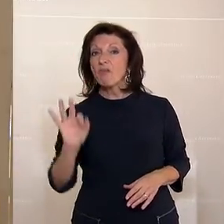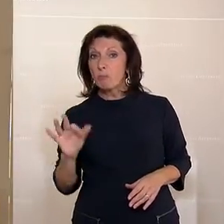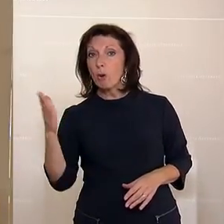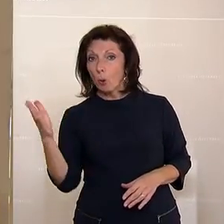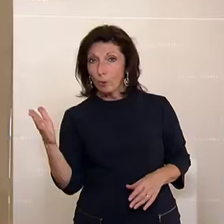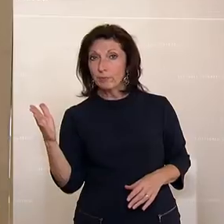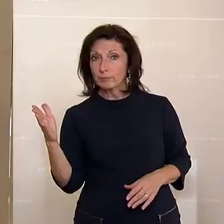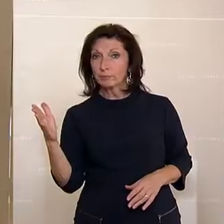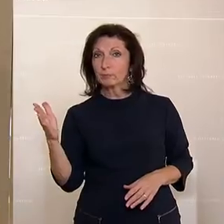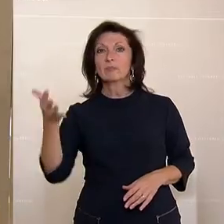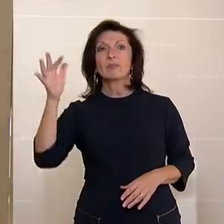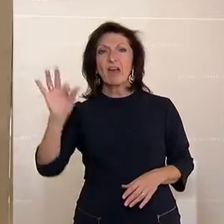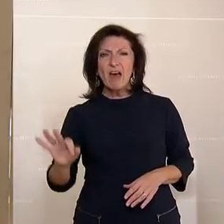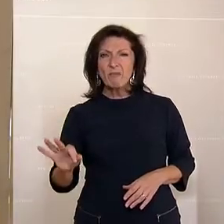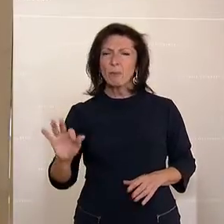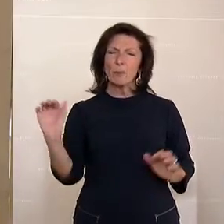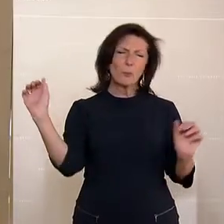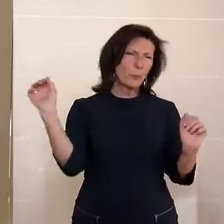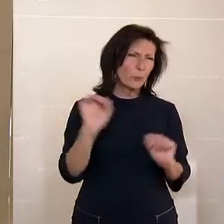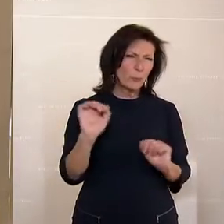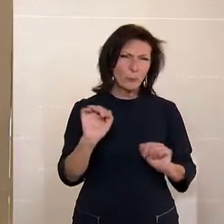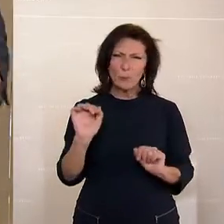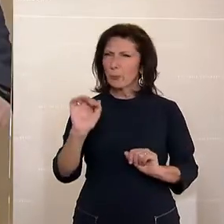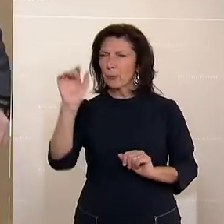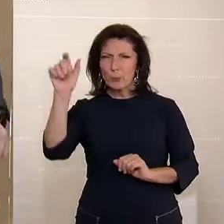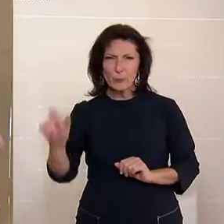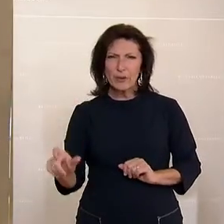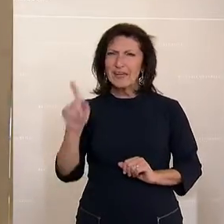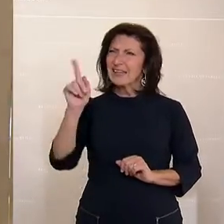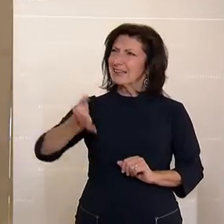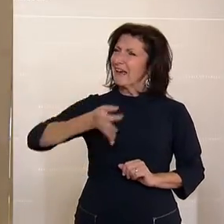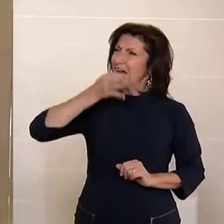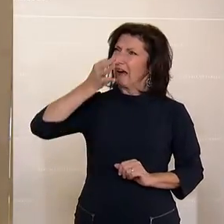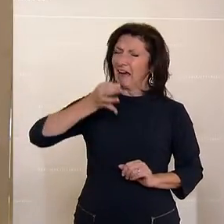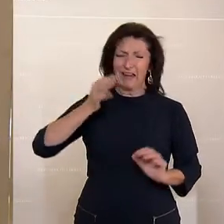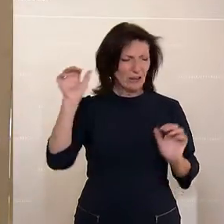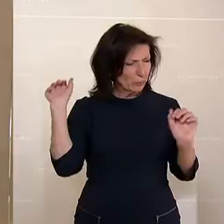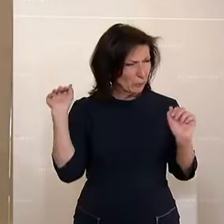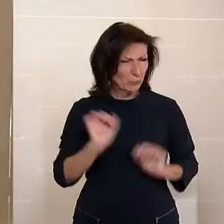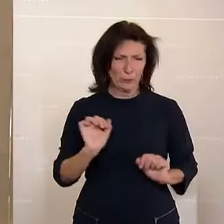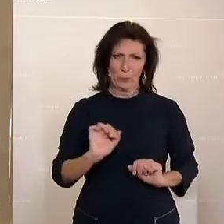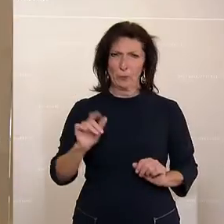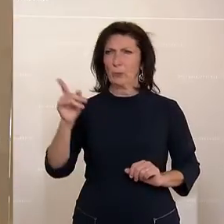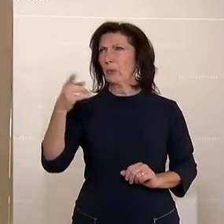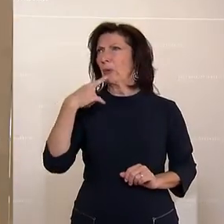die mit unglaublichen Wortmeldungen hier draußen steht, von